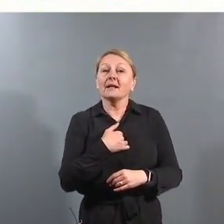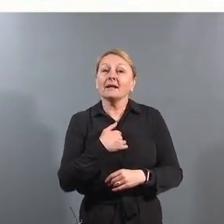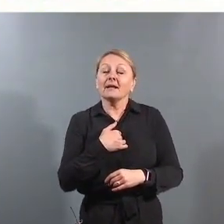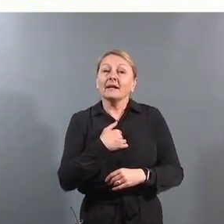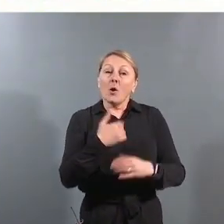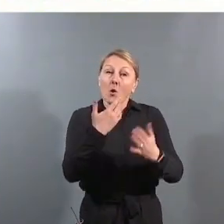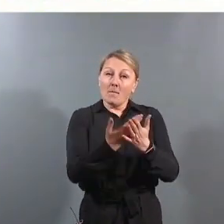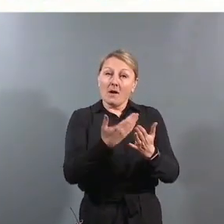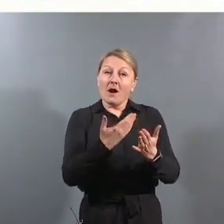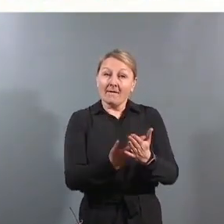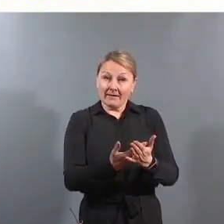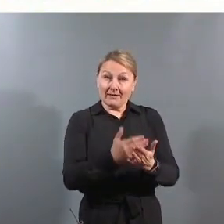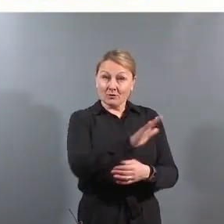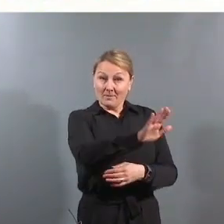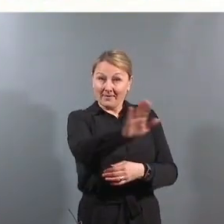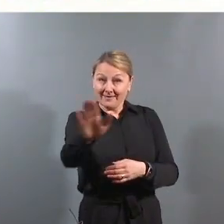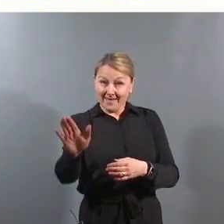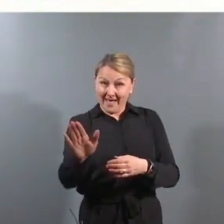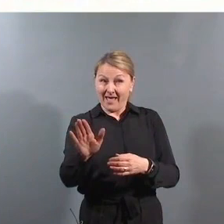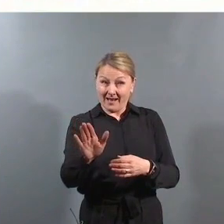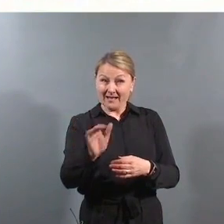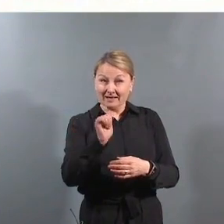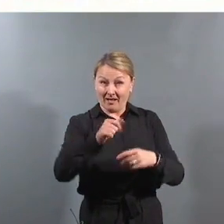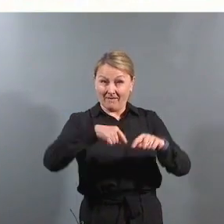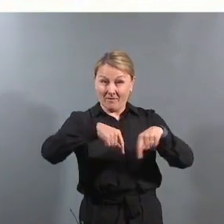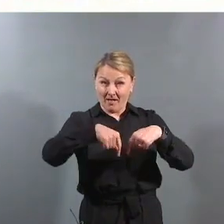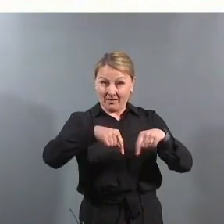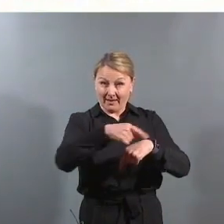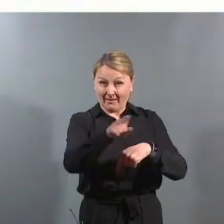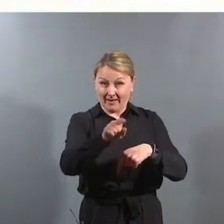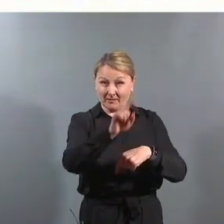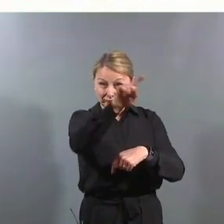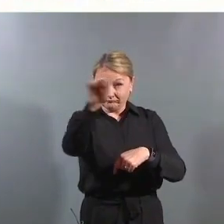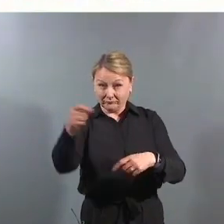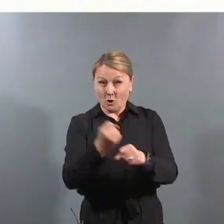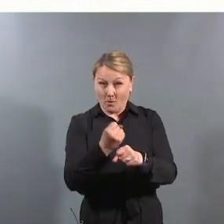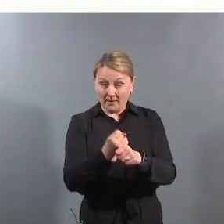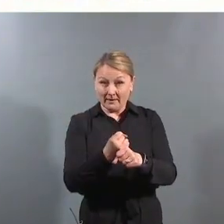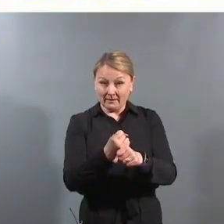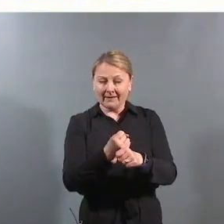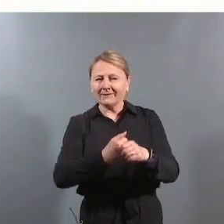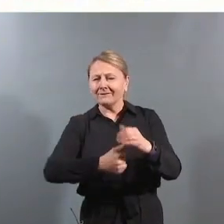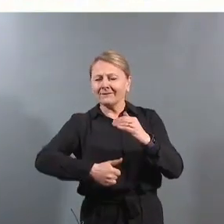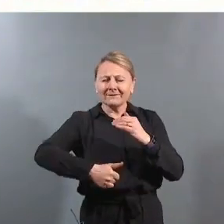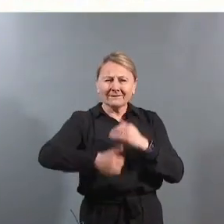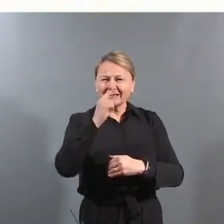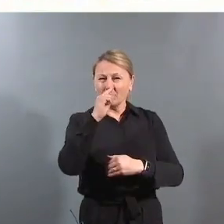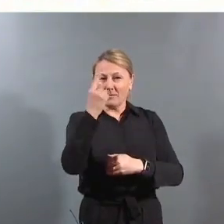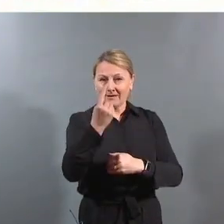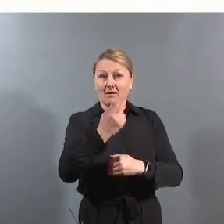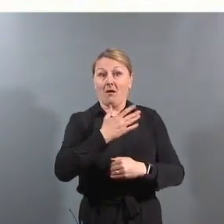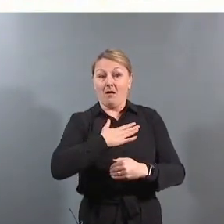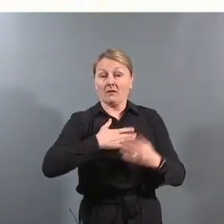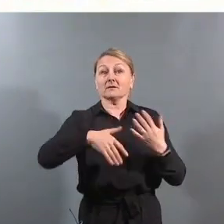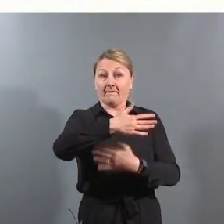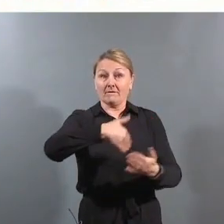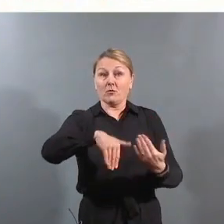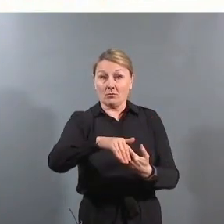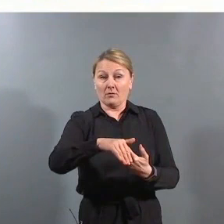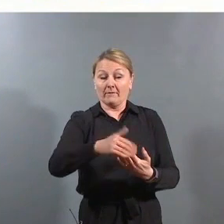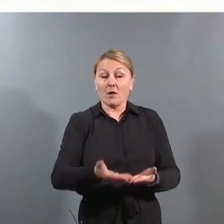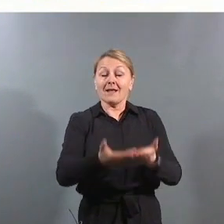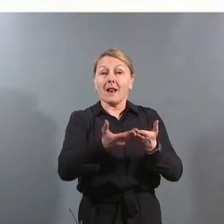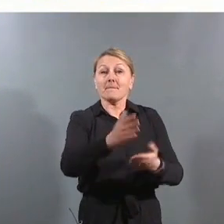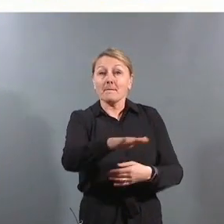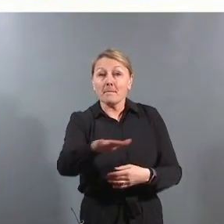Den oppgaven som dere er satt å forvalte der dere jobber, det er noe av det viktigste oppgaven man kan ha i et samfunn for å